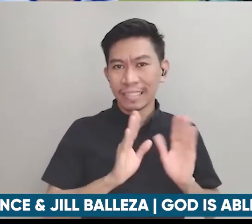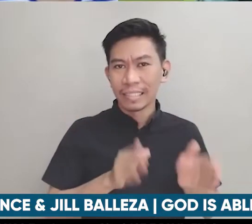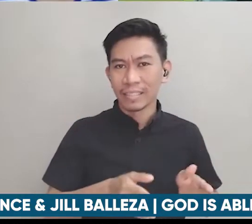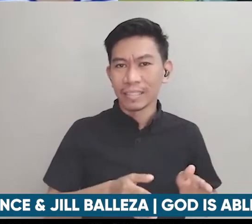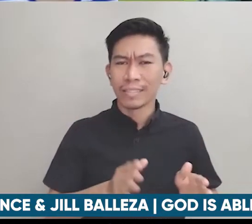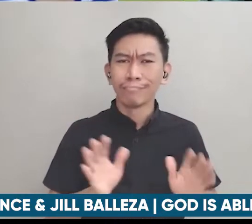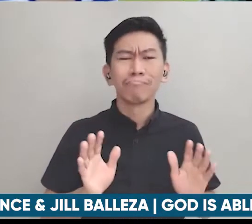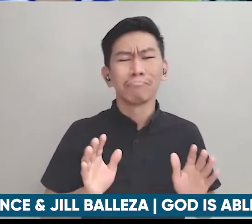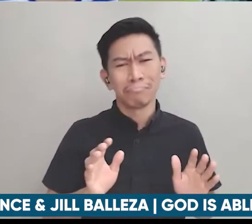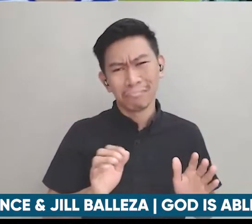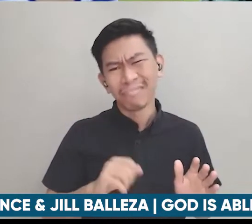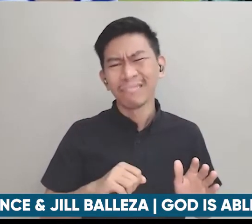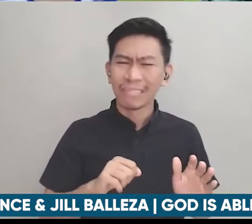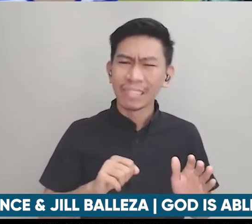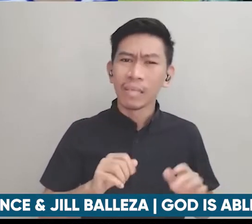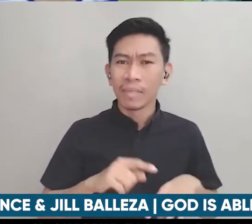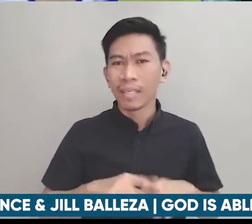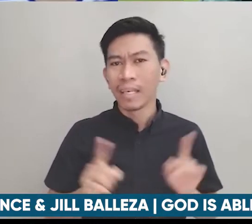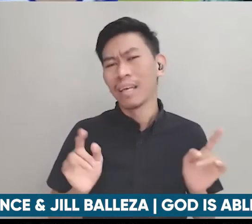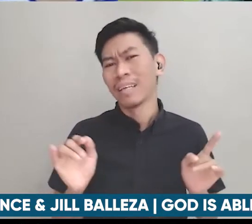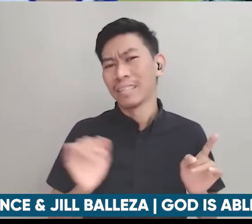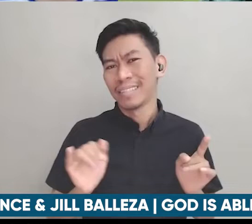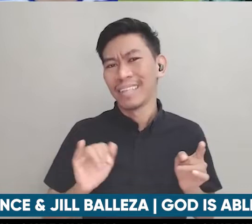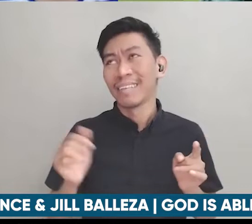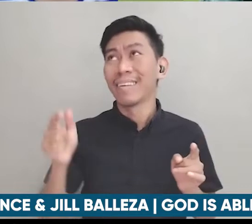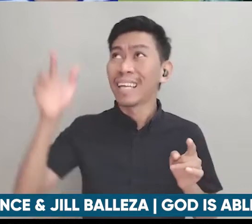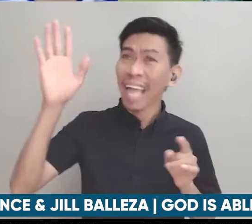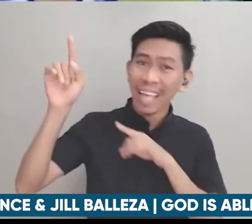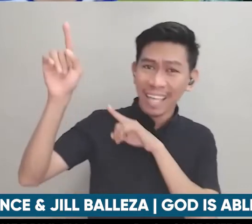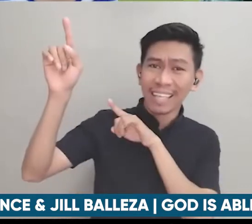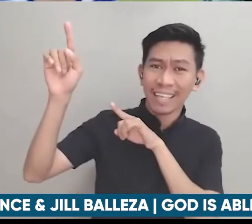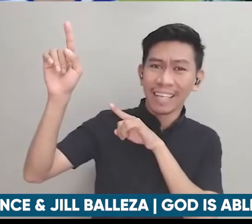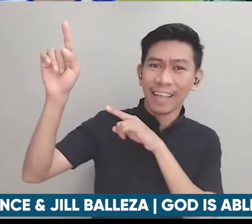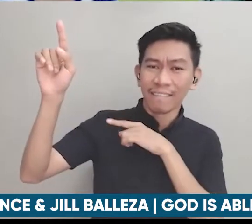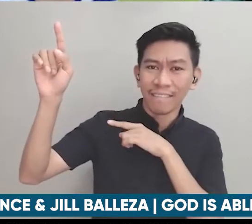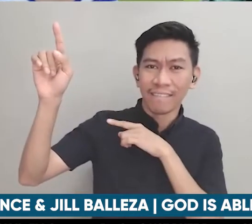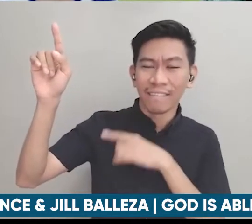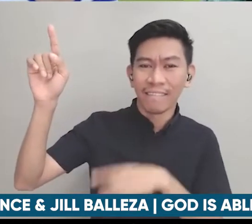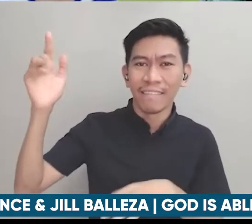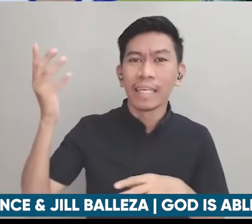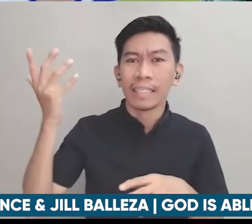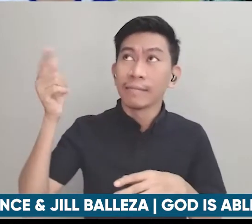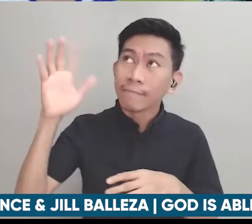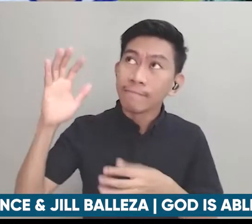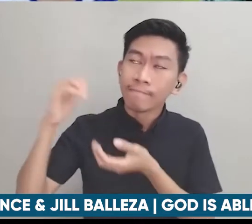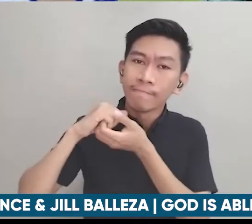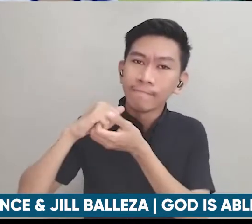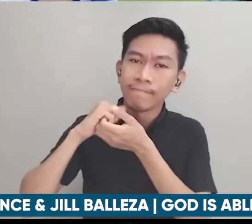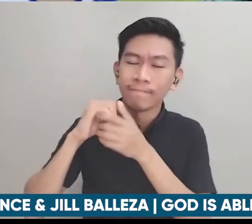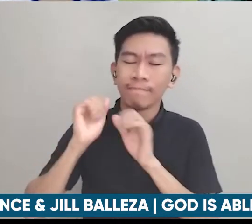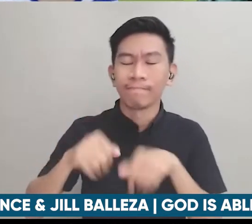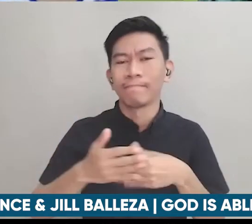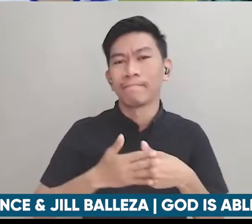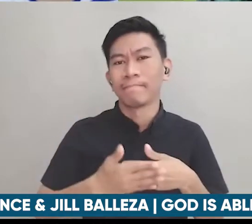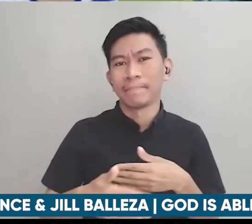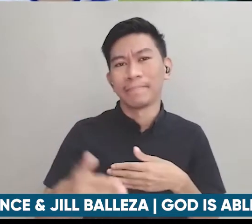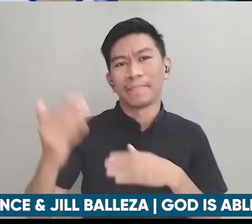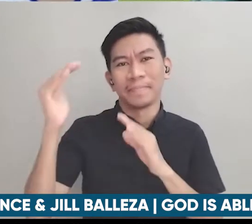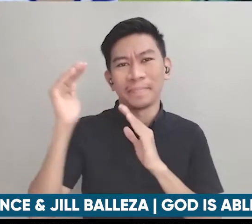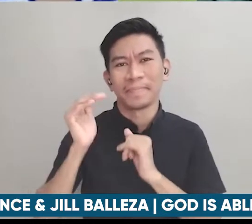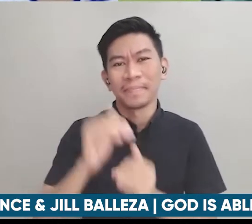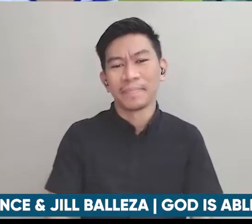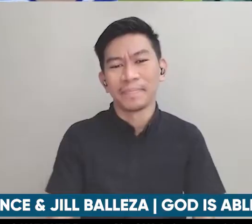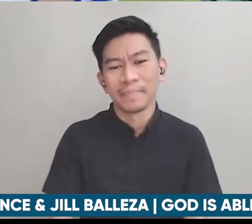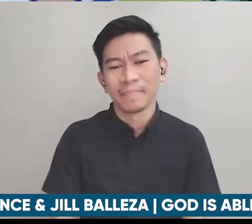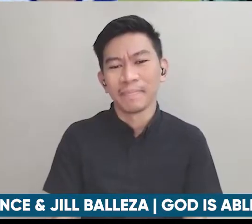oh may ganun pero sa kabilang banda nga po may Diyos eh and having God in our lives allows us to hope hope for better things so I will